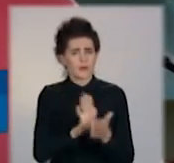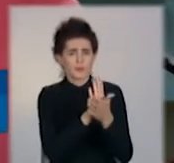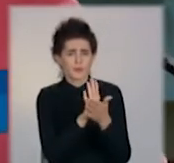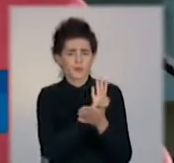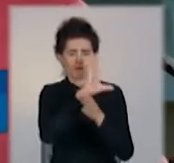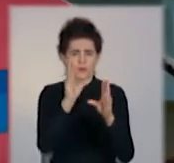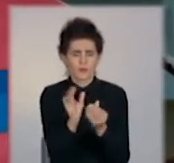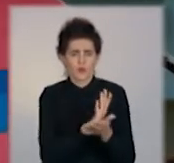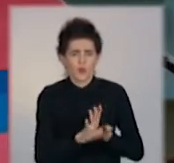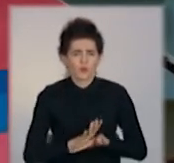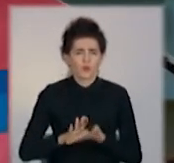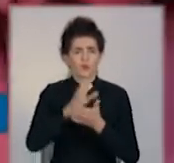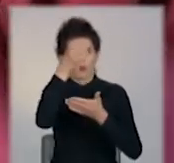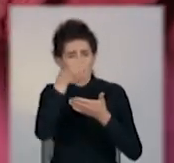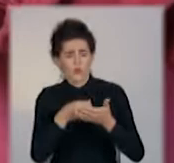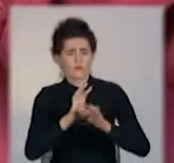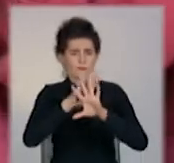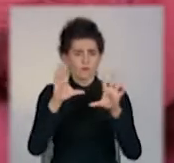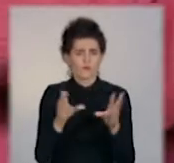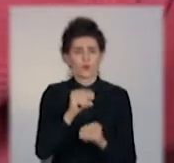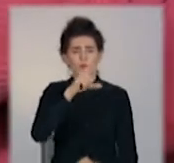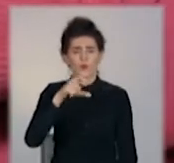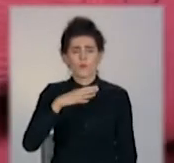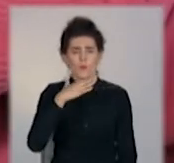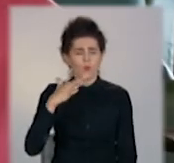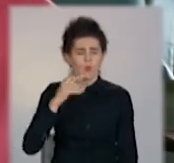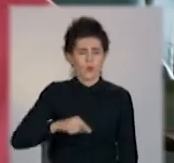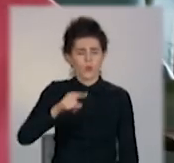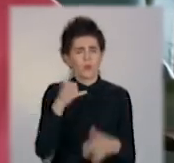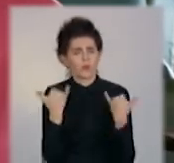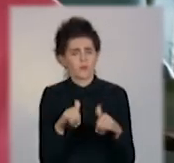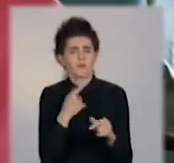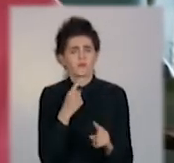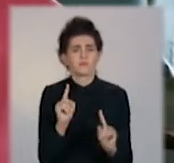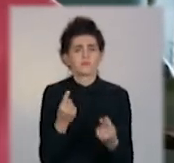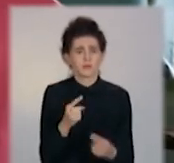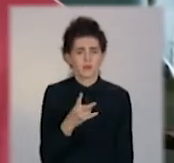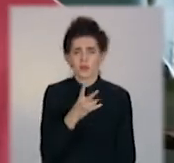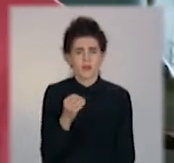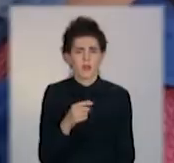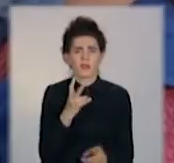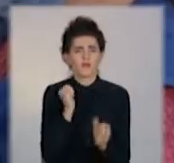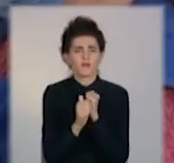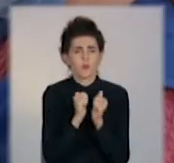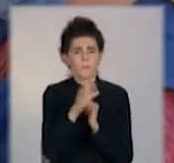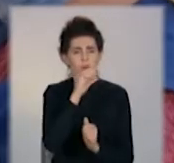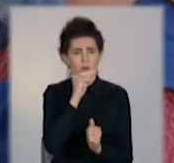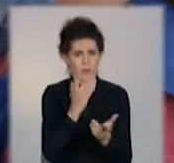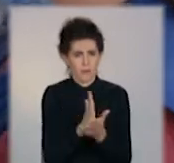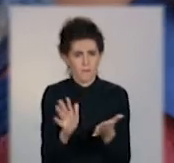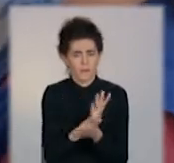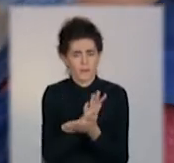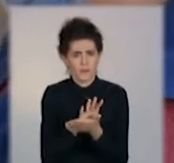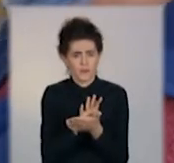поручні, всі ручечки, все протирати. Пасажири дуже багато удивлені, кажуть, що не везде таке. У комунальному